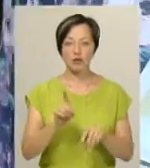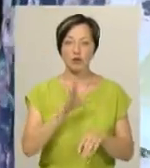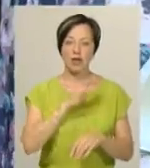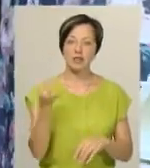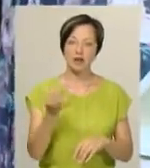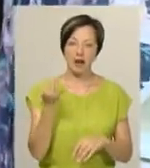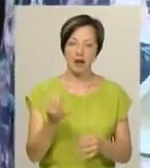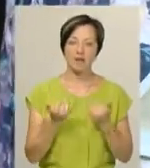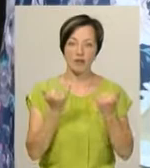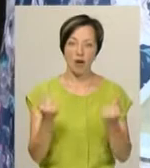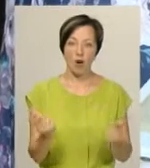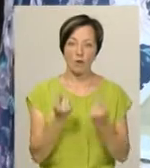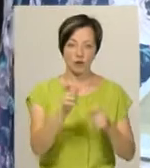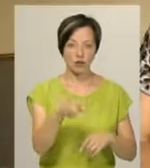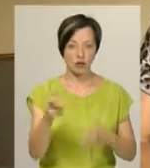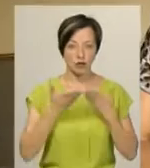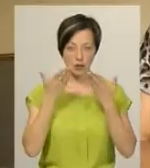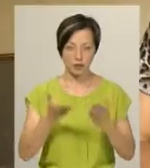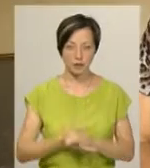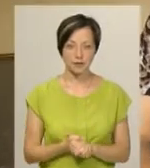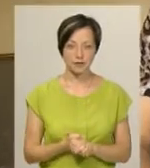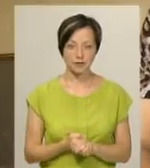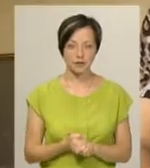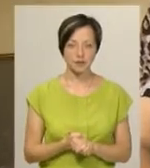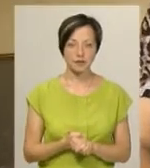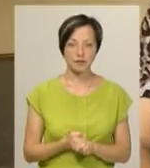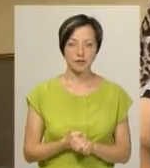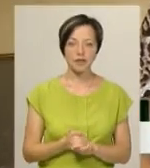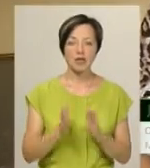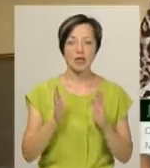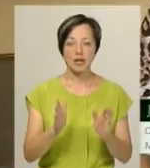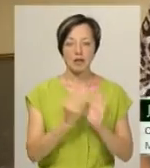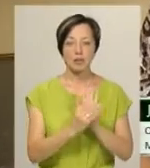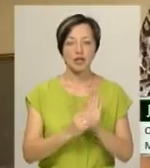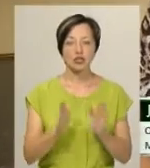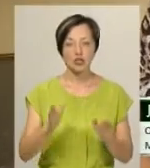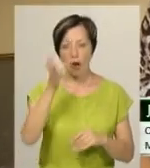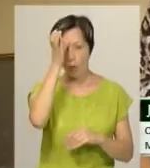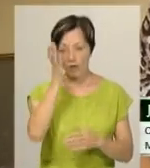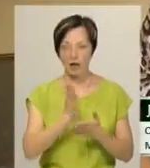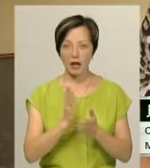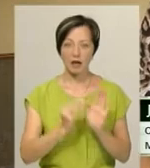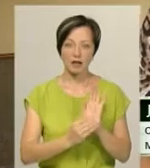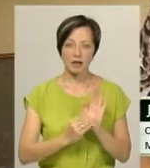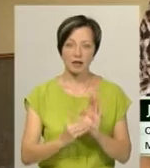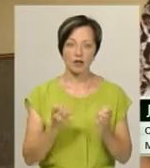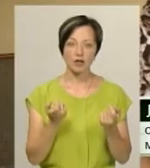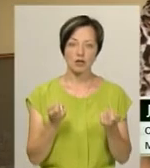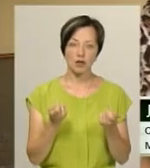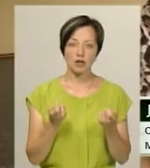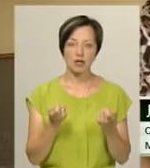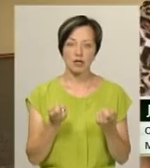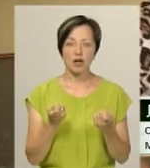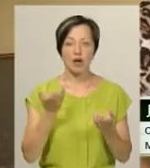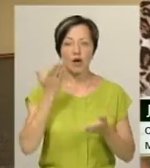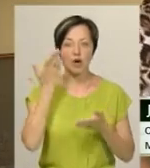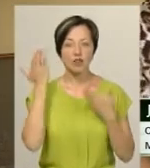була цікава для пересічного читача. «Там викладки є суто наукові, є викладки такі, які трошечки би